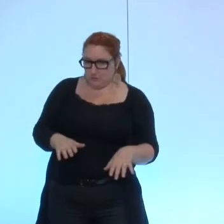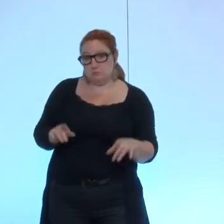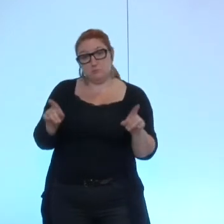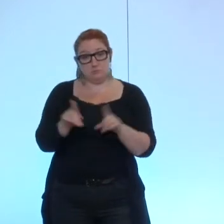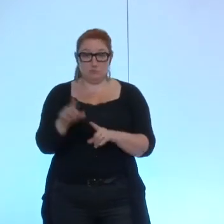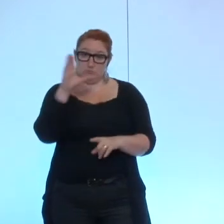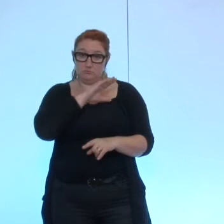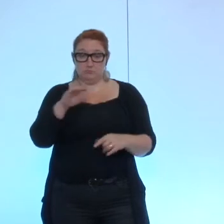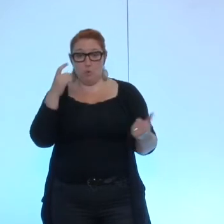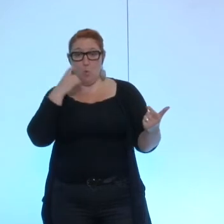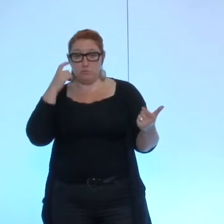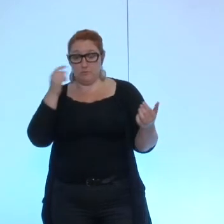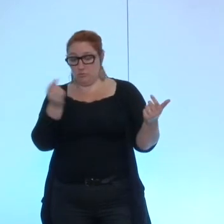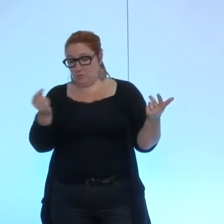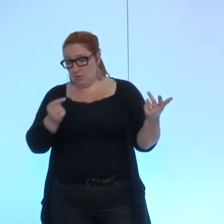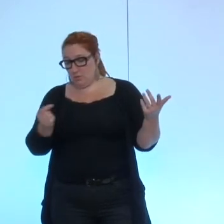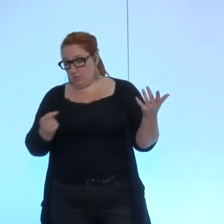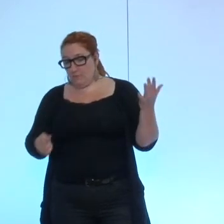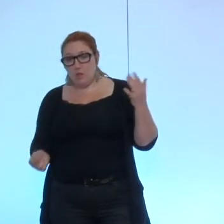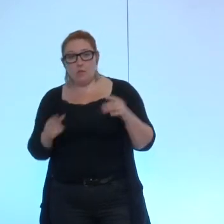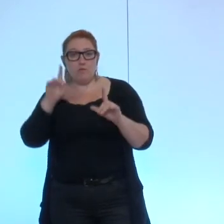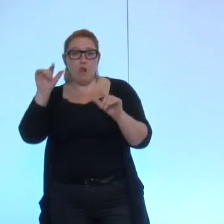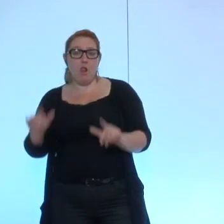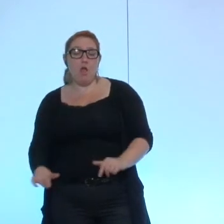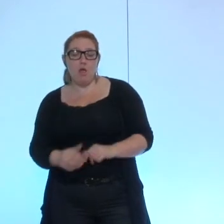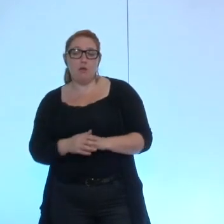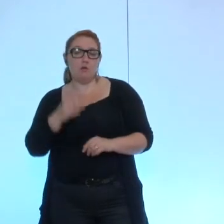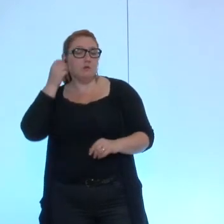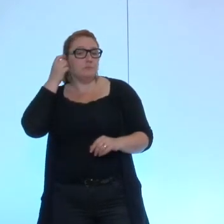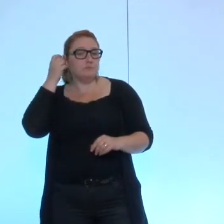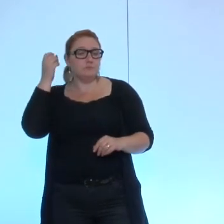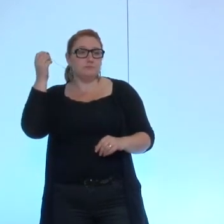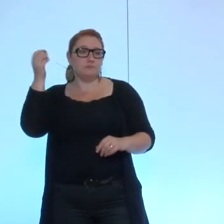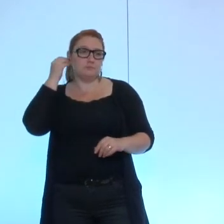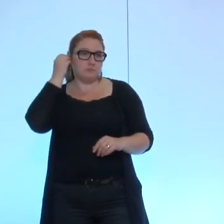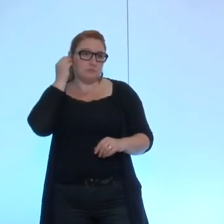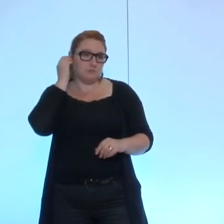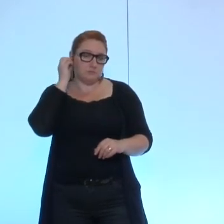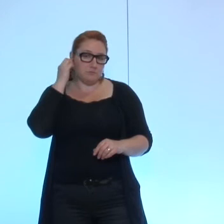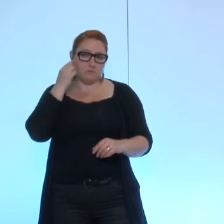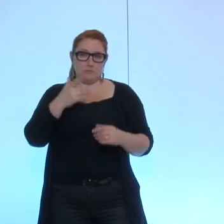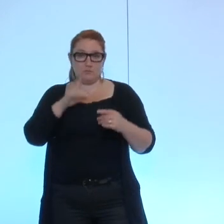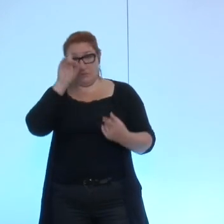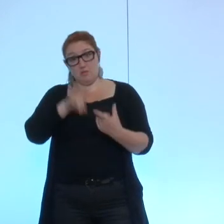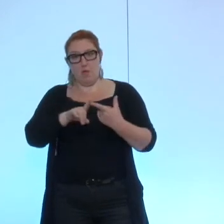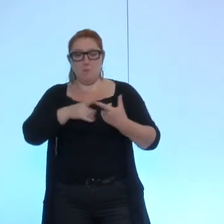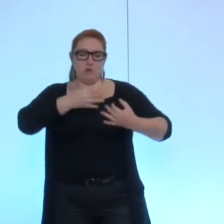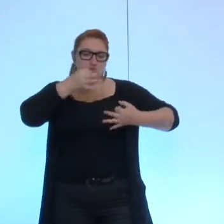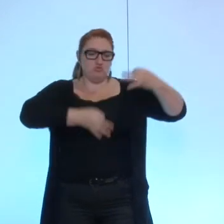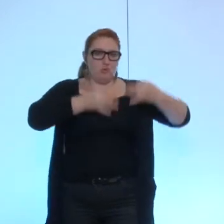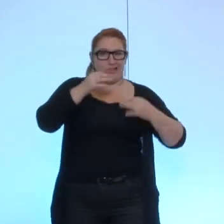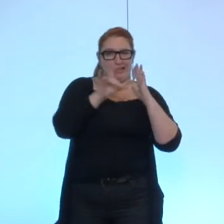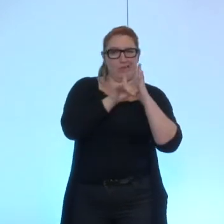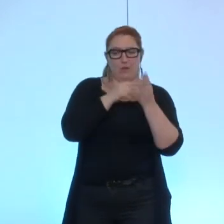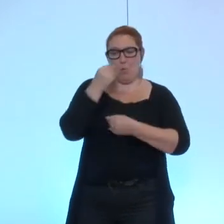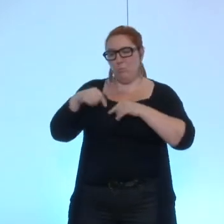aussi toute une série d'observations qui portent sur des approximations juridiques ou budgétaires qui certes